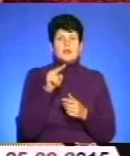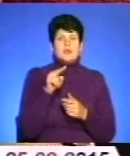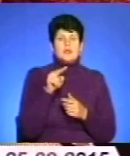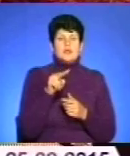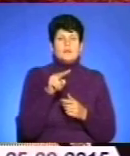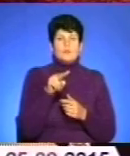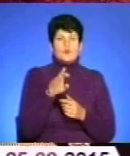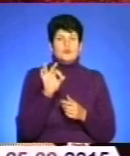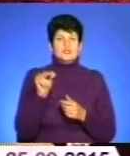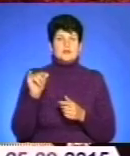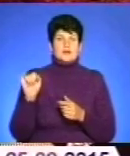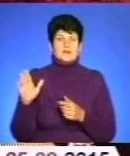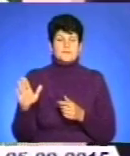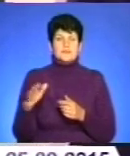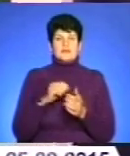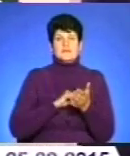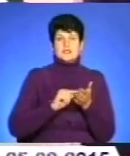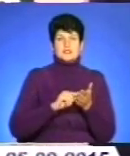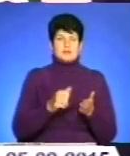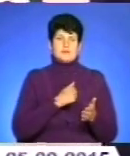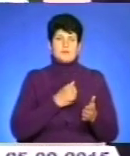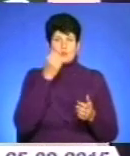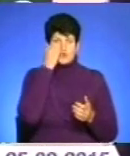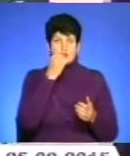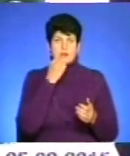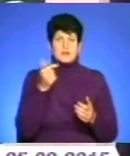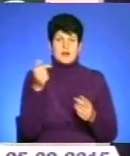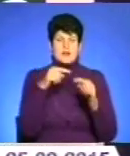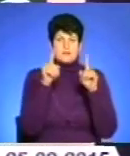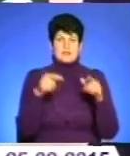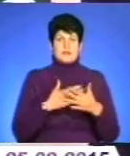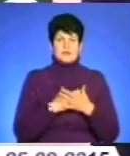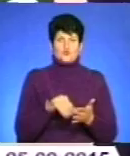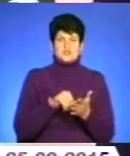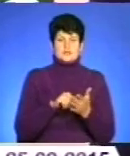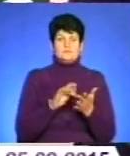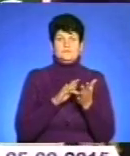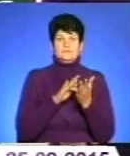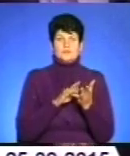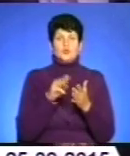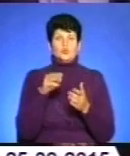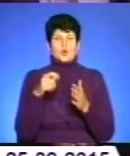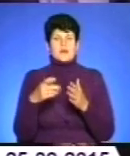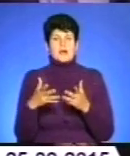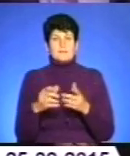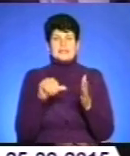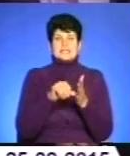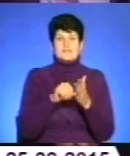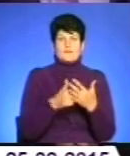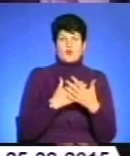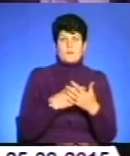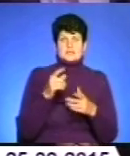туризму відзначили подяками і грамотами найактивніших учасників туристичного діалогу – туроператорів, представників